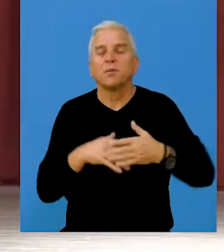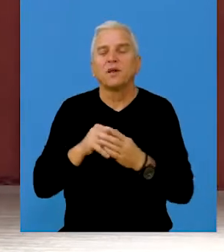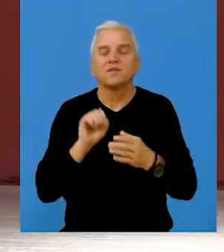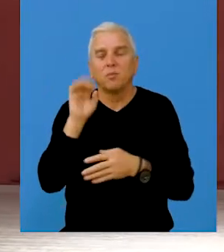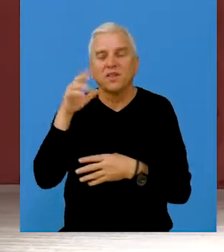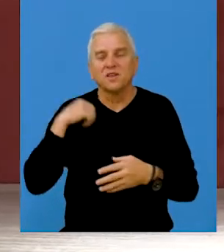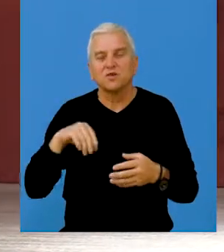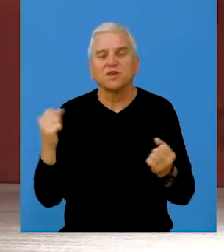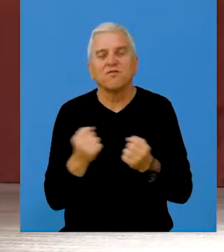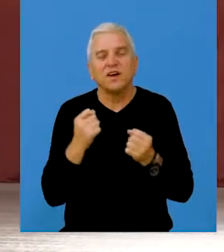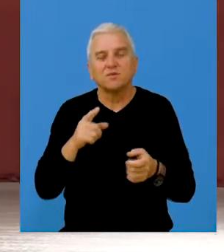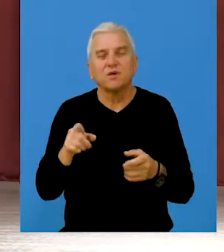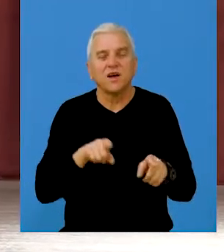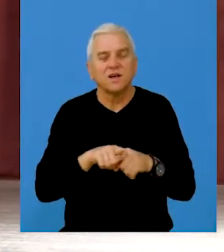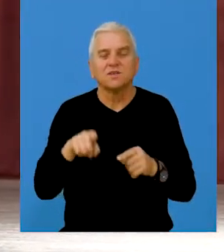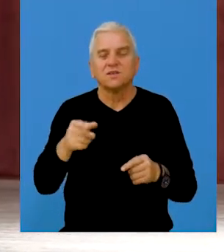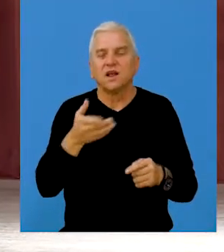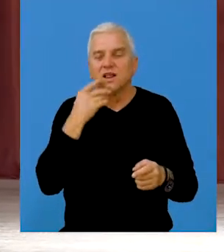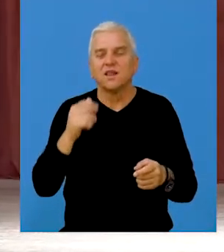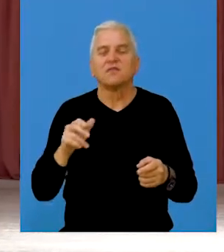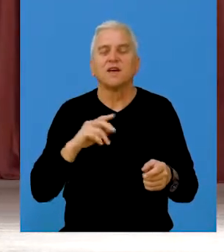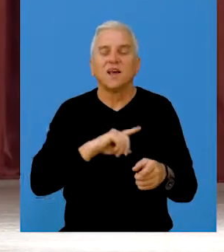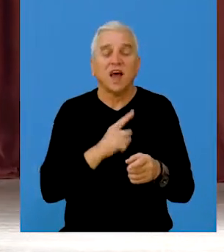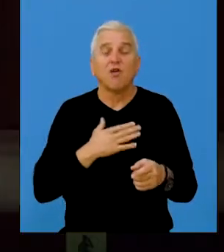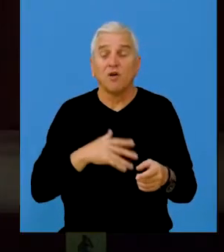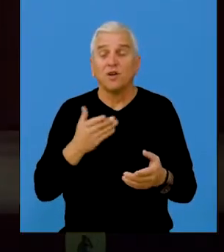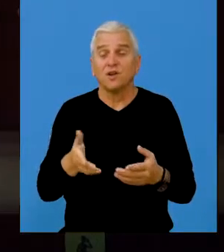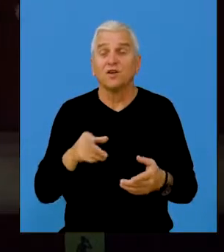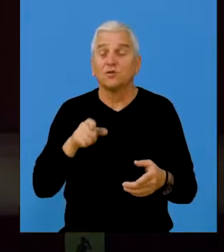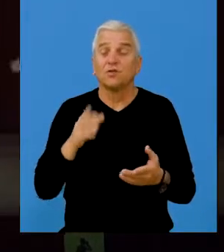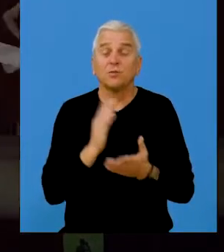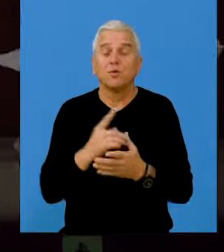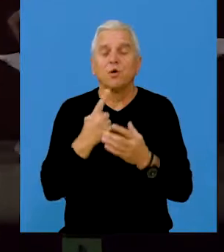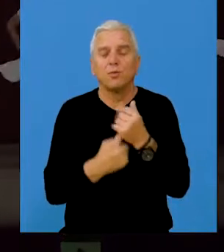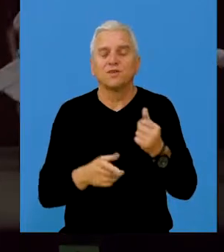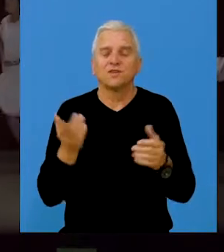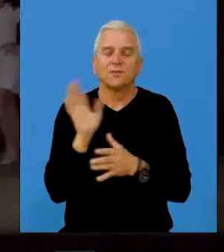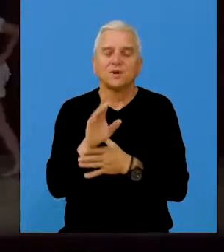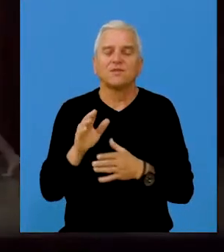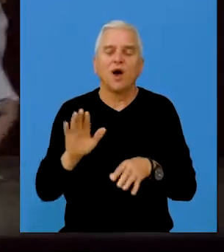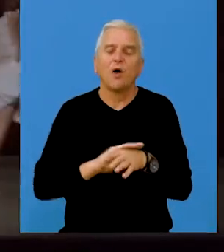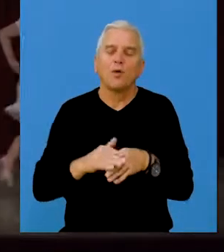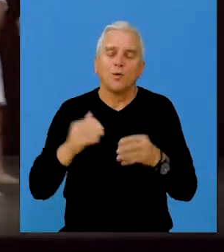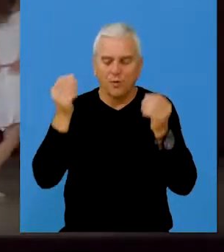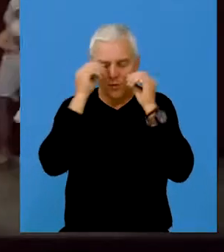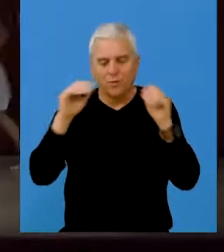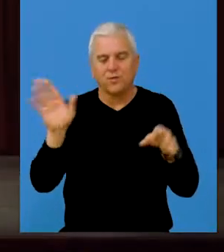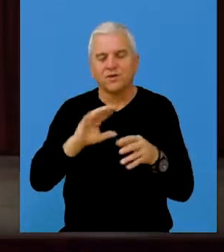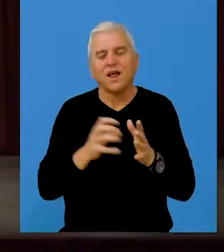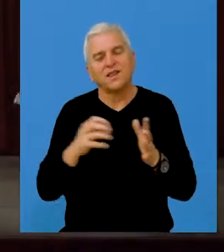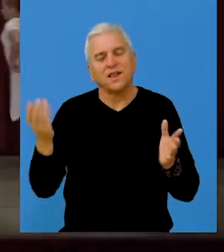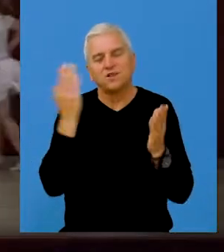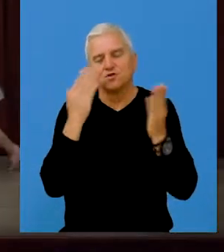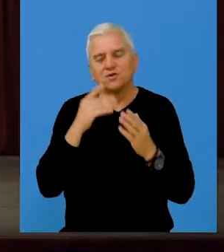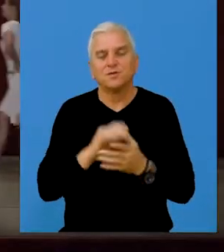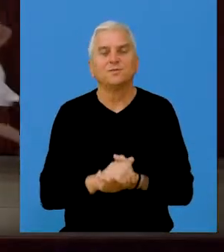Beretka se plesom bave već 15 godina, upreko s tome što jako vole da pleše, ovo je bio posljednji nastup, oprašta se od